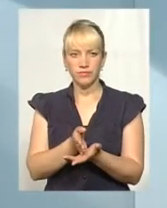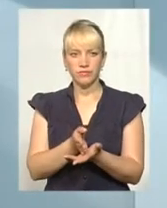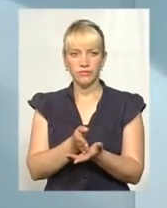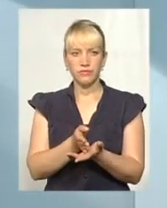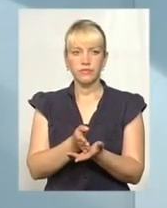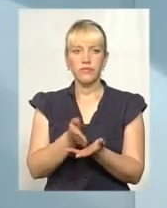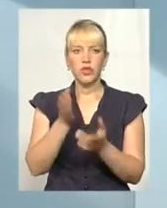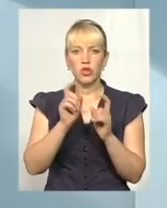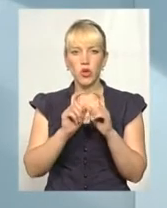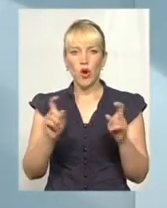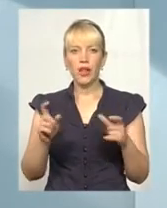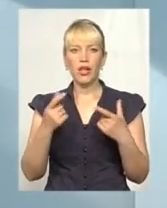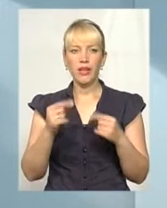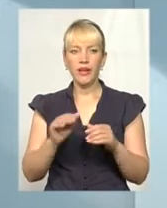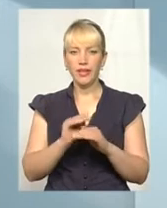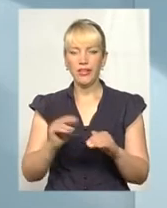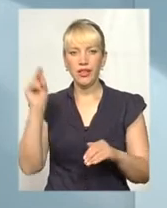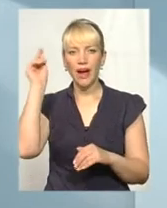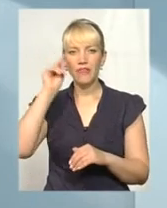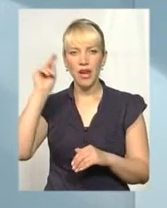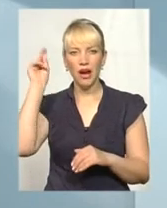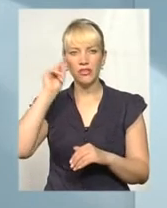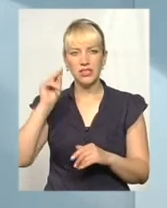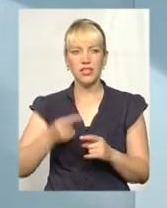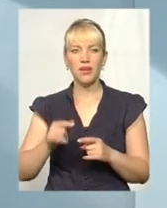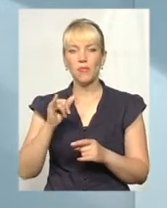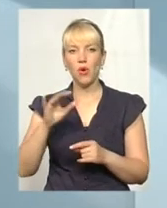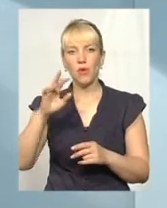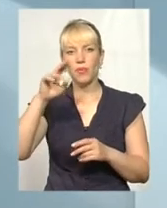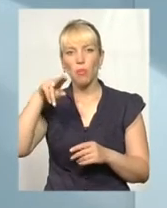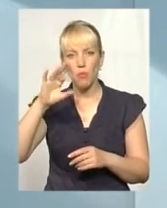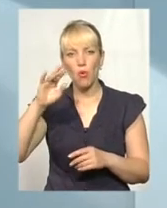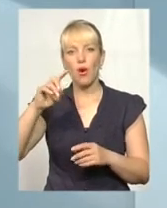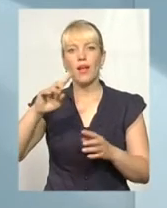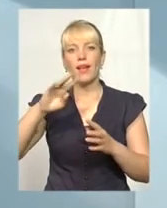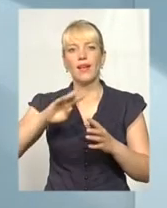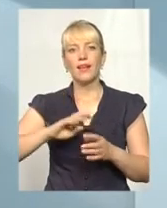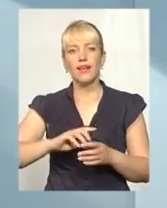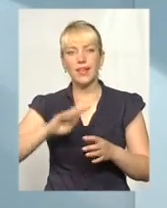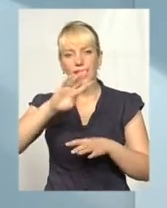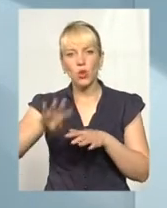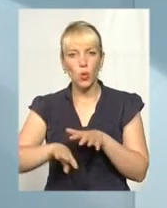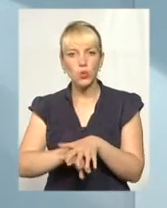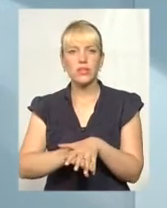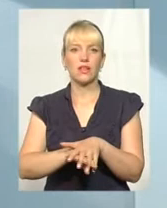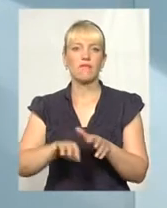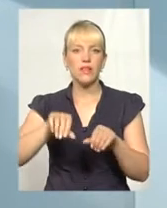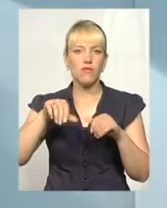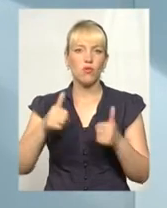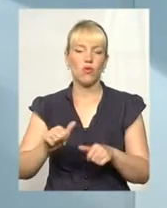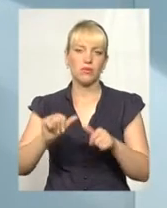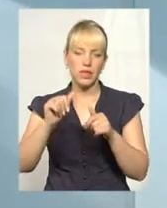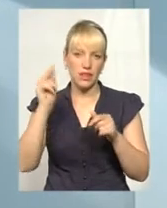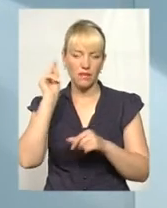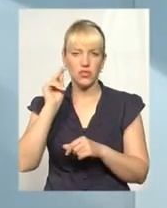є школа, де дітки навчаються по інклюзивній формі навчання. І навіть в об'єднаних територіальних